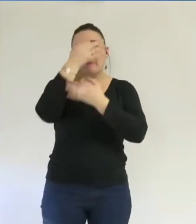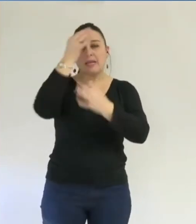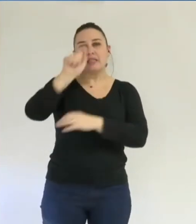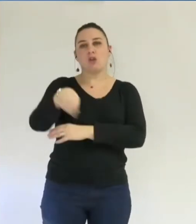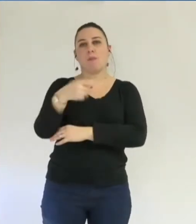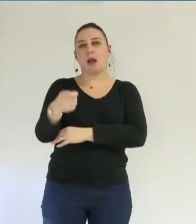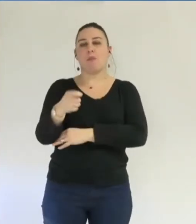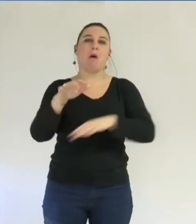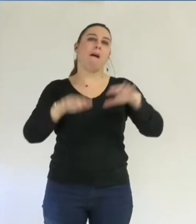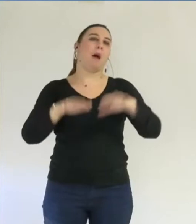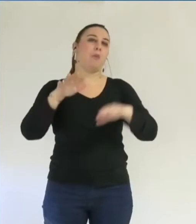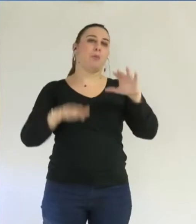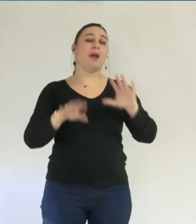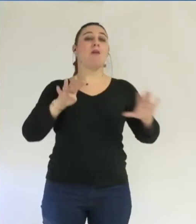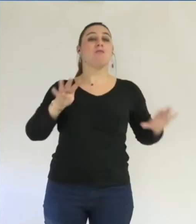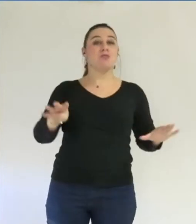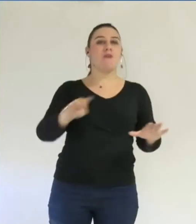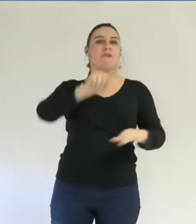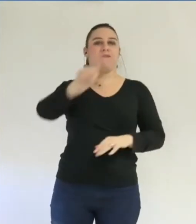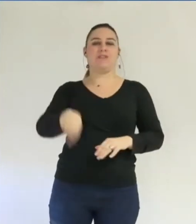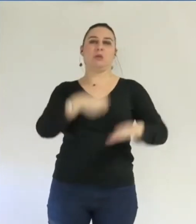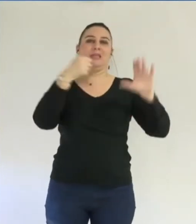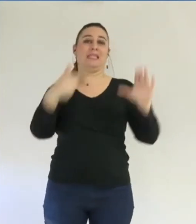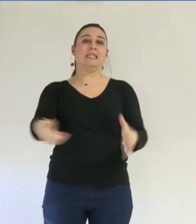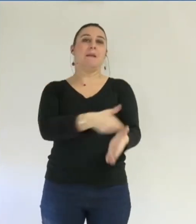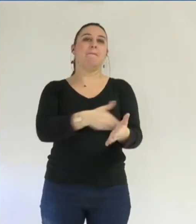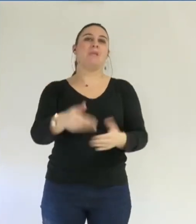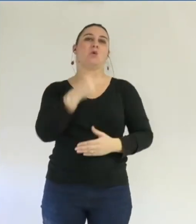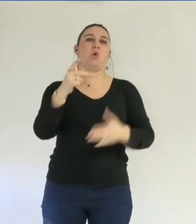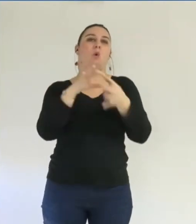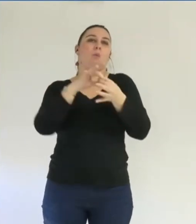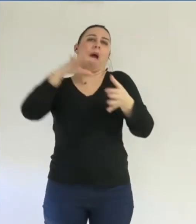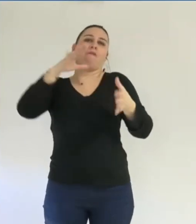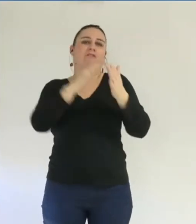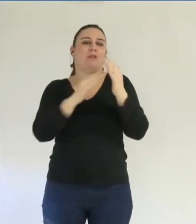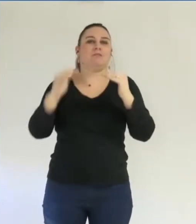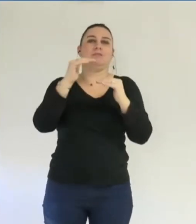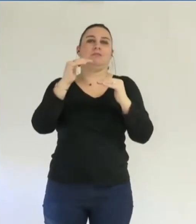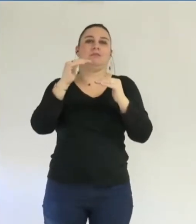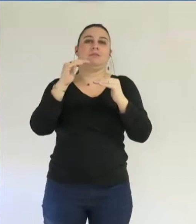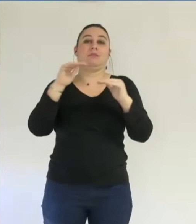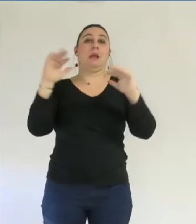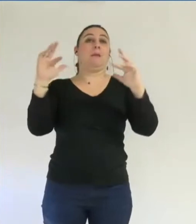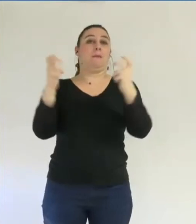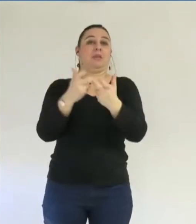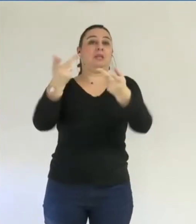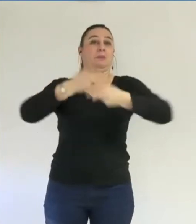représentait un montant de 9,6 millions d'euros. C'est donc en indiquant le prix